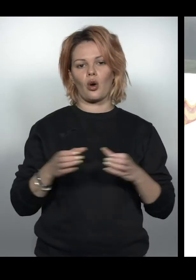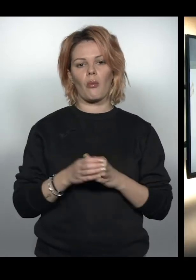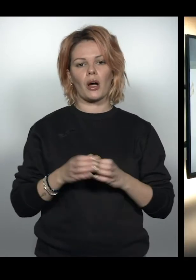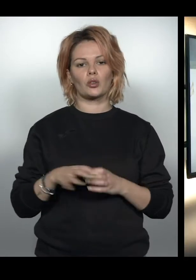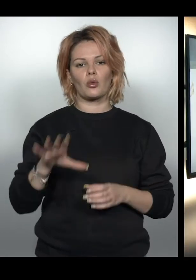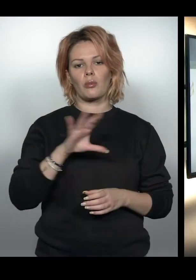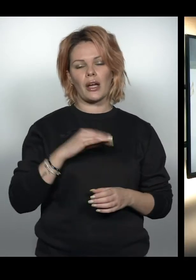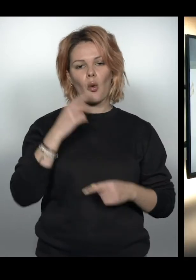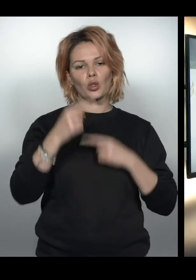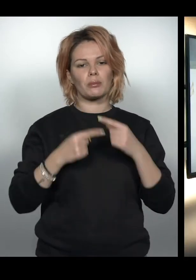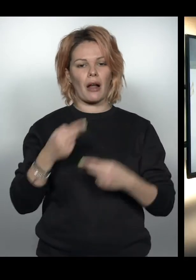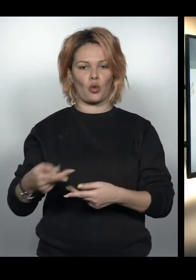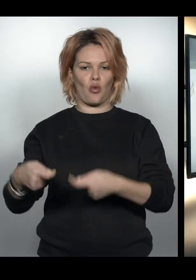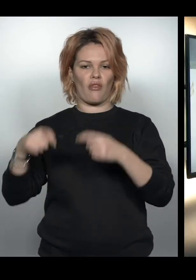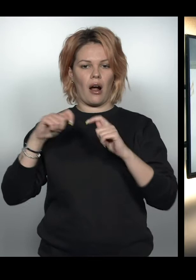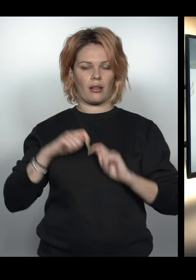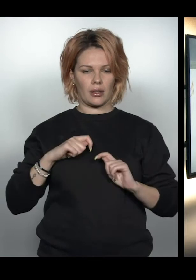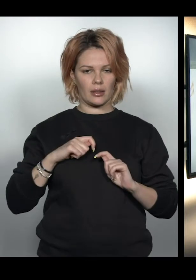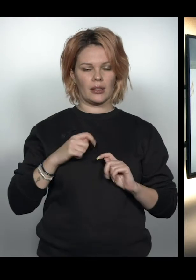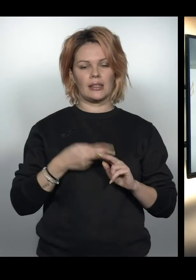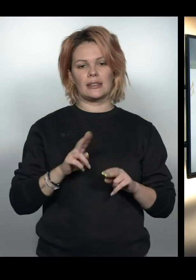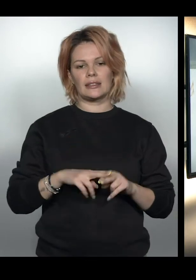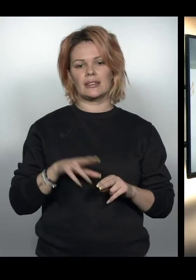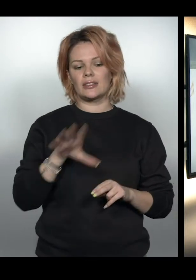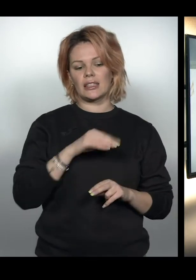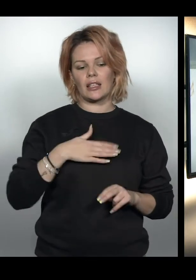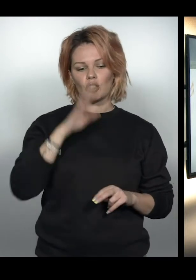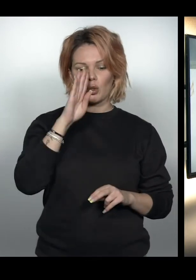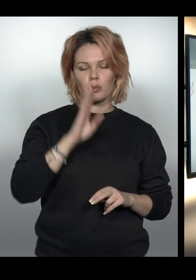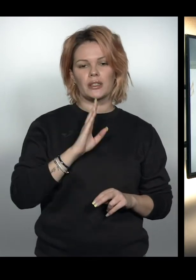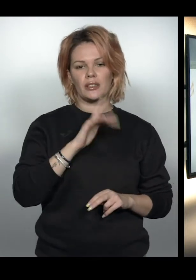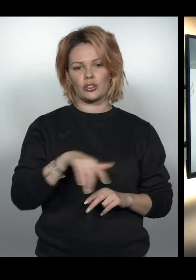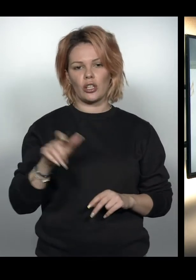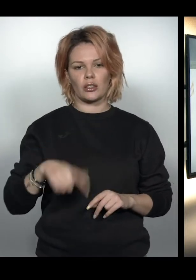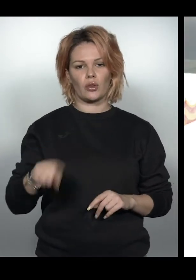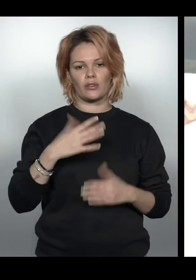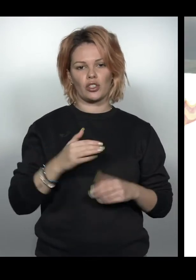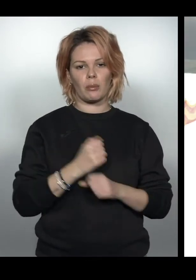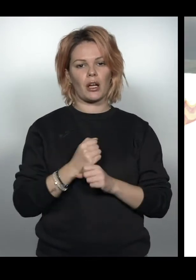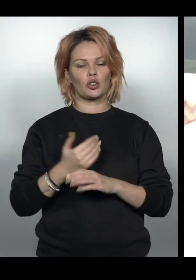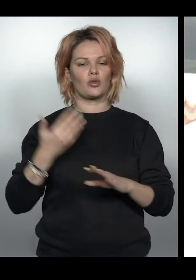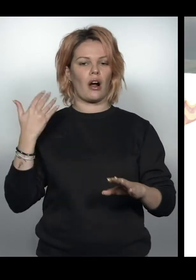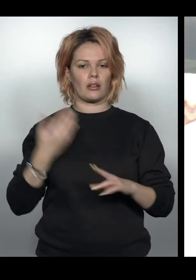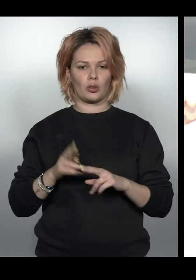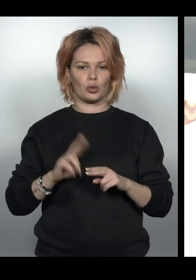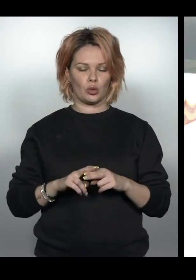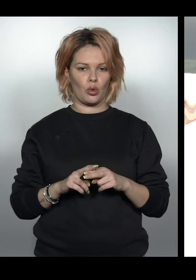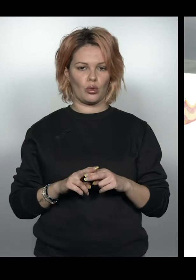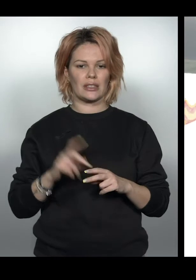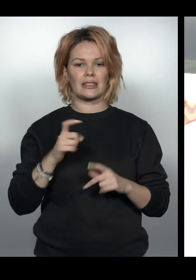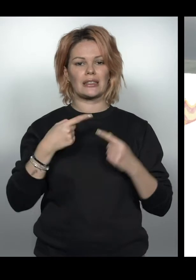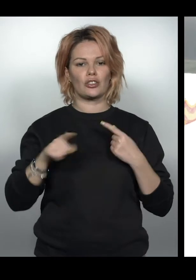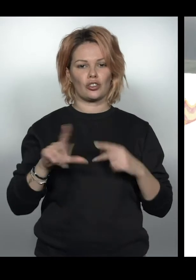Команду ми успадкували. Всі наші хлопці, дівчата, вони вже працювали до цього